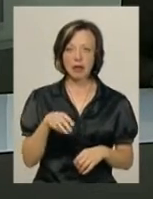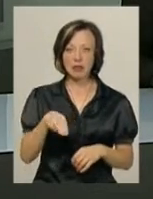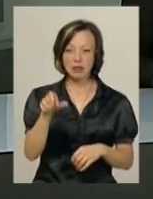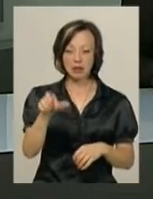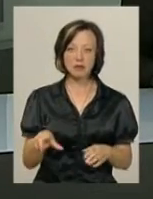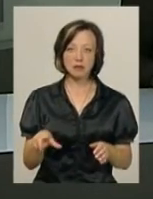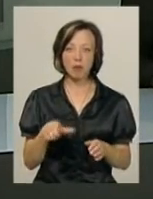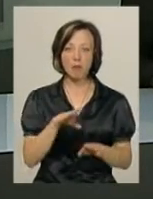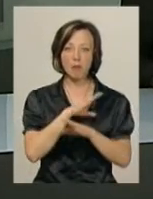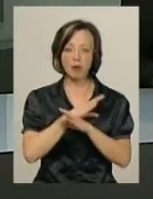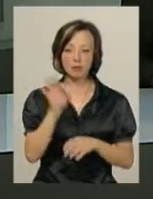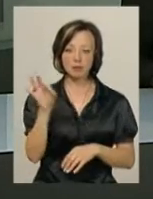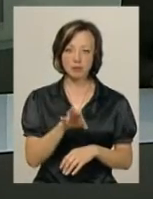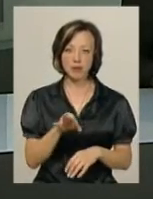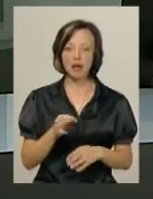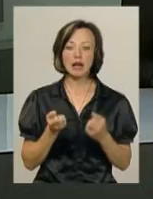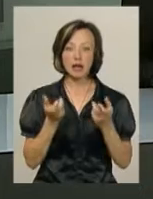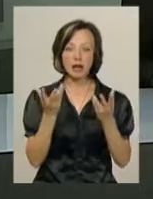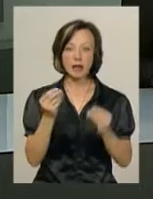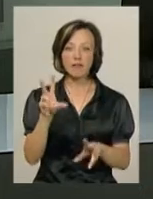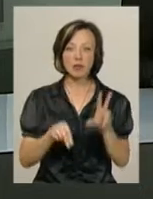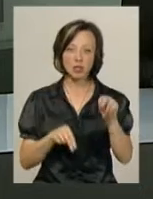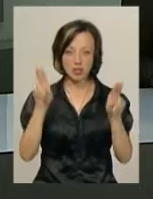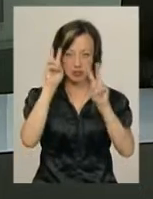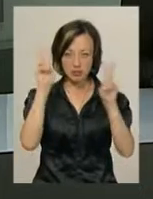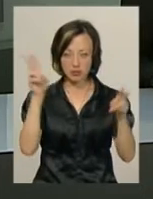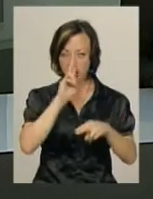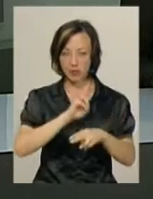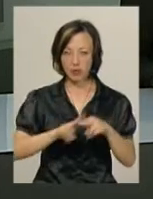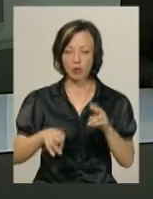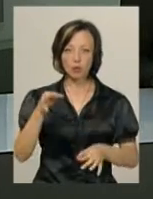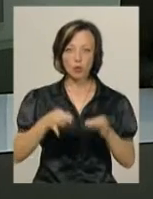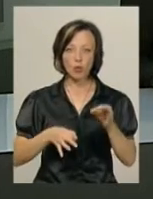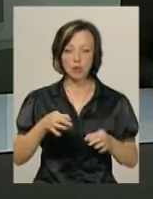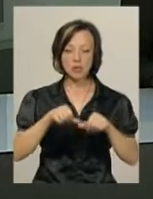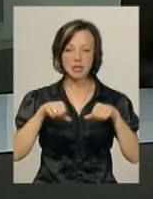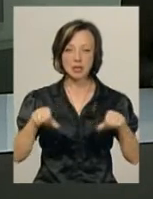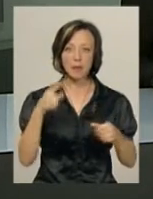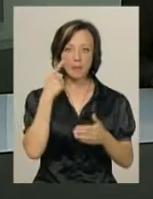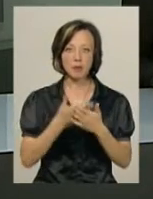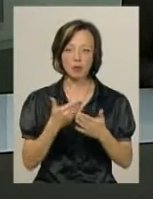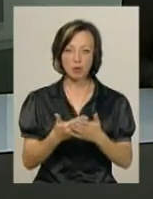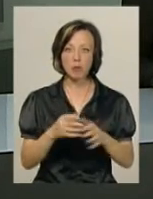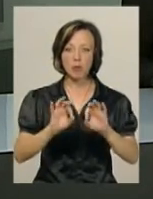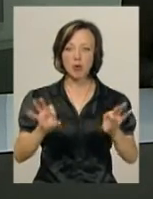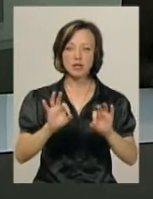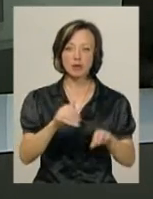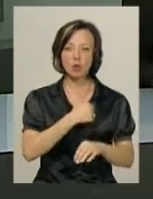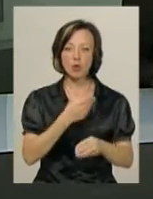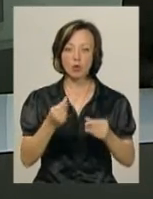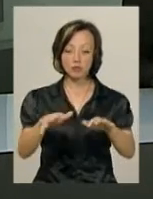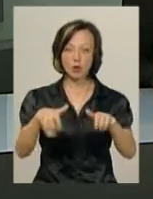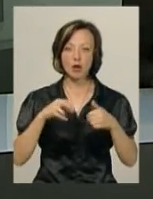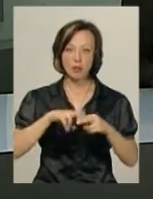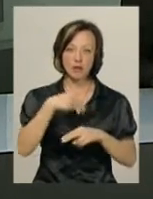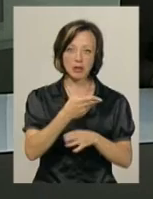помер на місці події. Кілька днів його вважали зниклим без звісти. У судовому засіданні підозрюваний пояснив, що хотів заволодіти грошима водія,